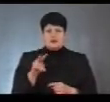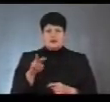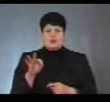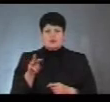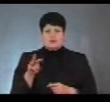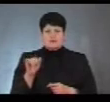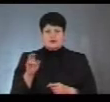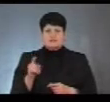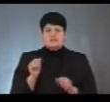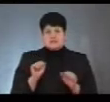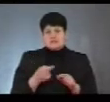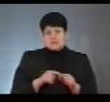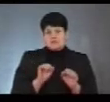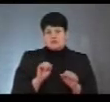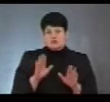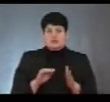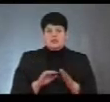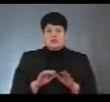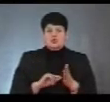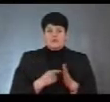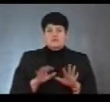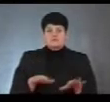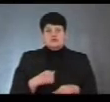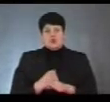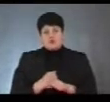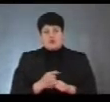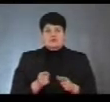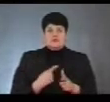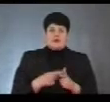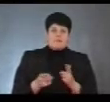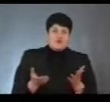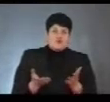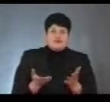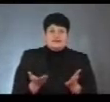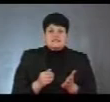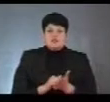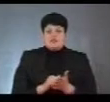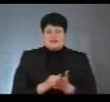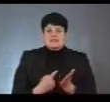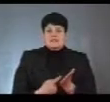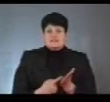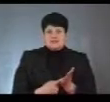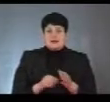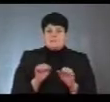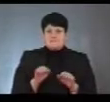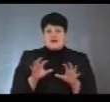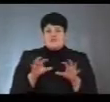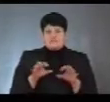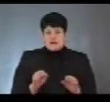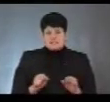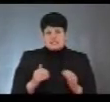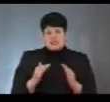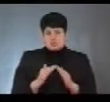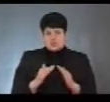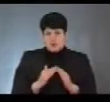бути довідка з місця роботи, довідка з місця навчання, або якісь документи, які підтверджують право власності на житло.